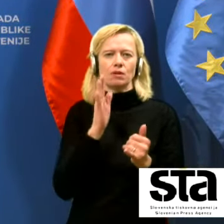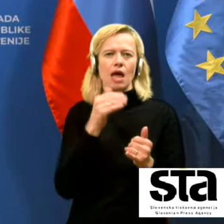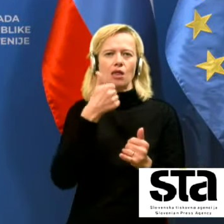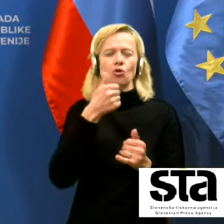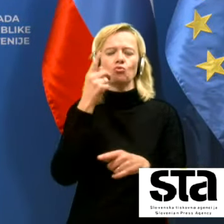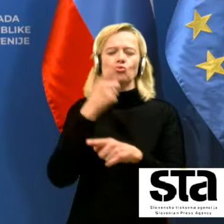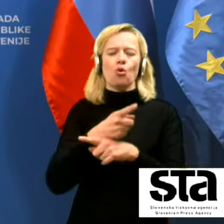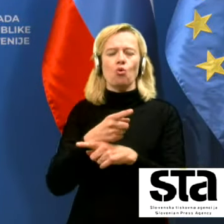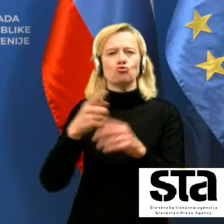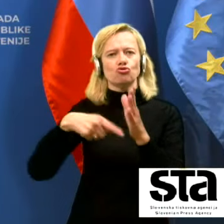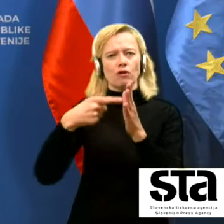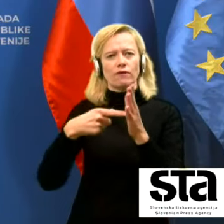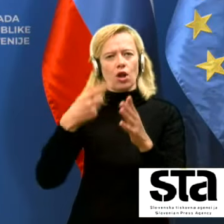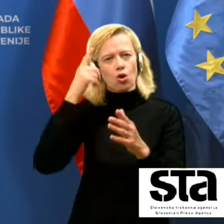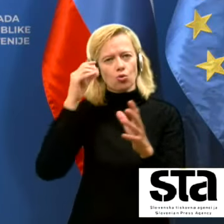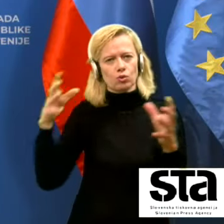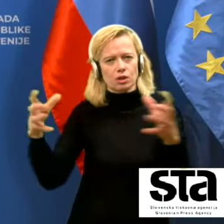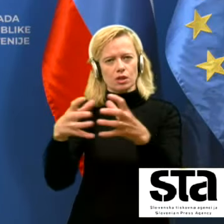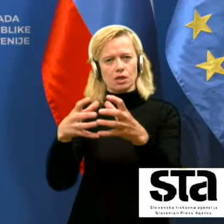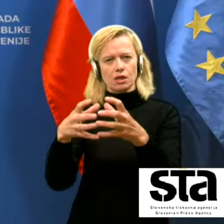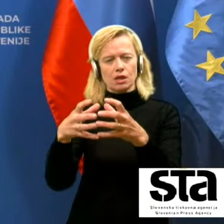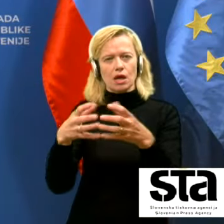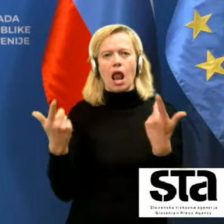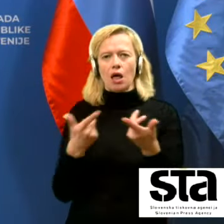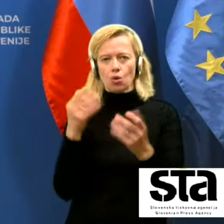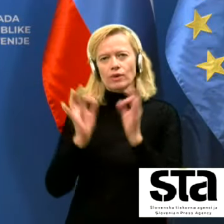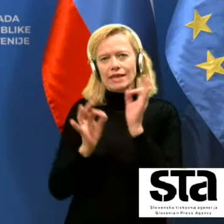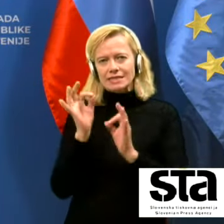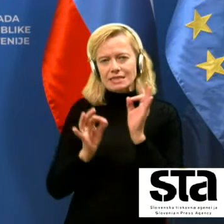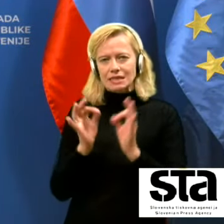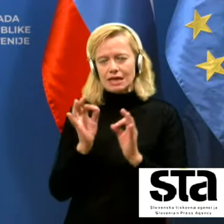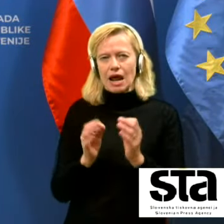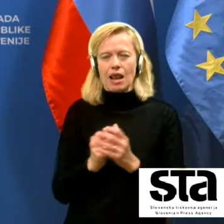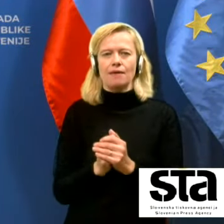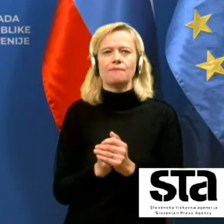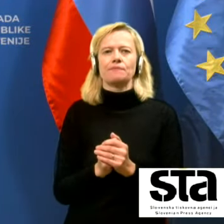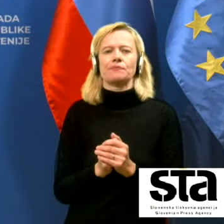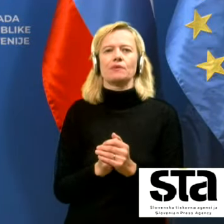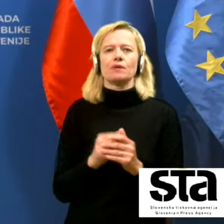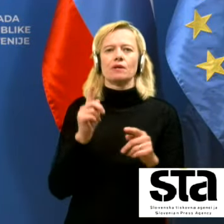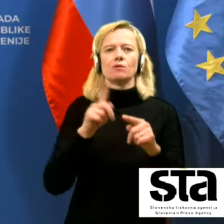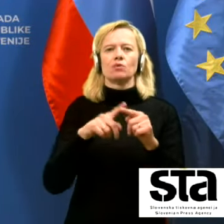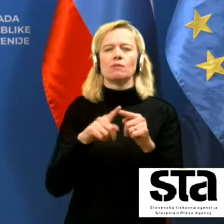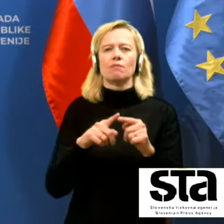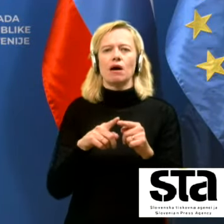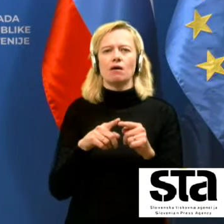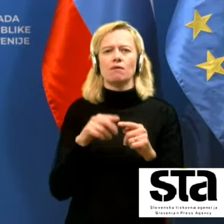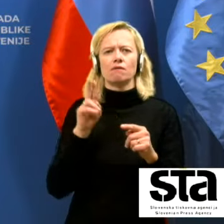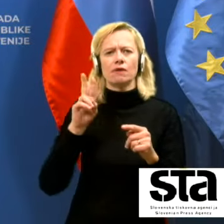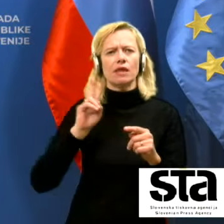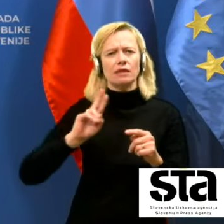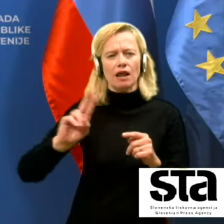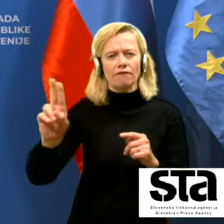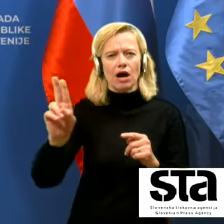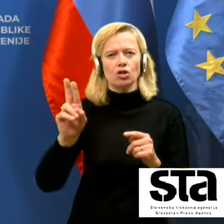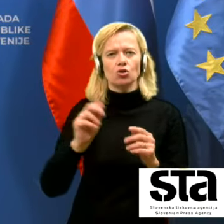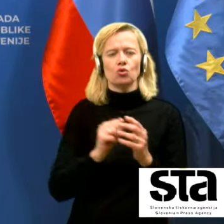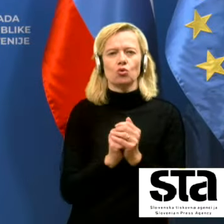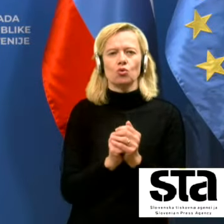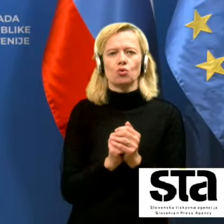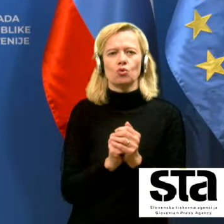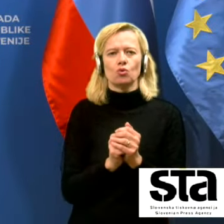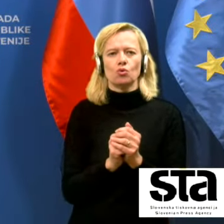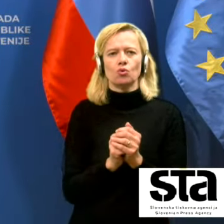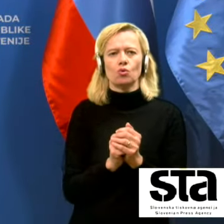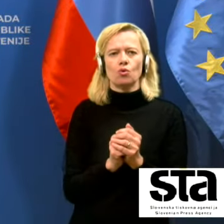število ljudi, ki bi se odločili, lahko testirali. Potem pa seveda v nadaljevanju, glede na to, da imamo ali pa